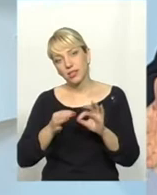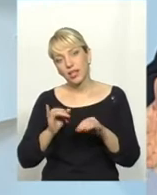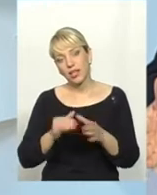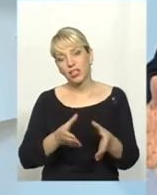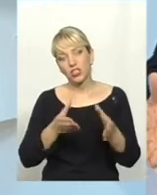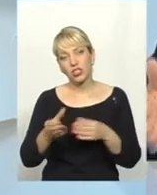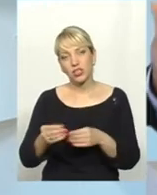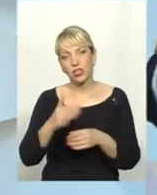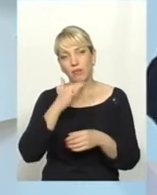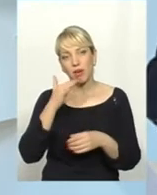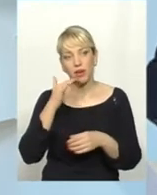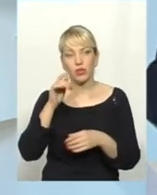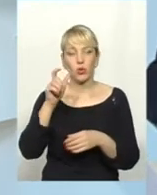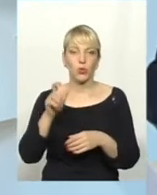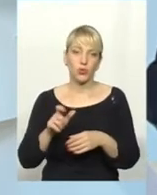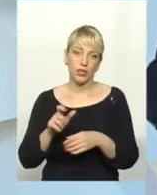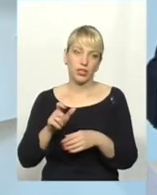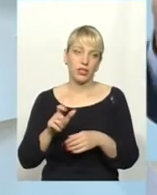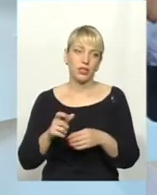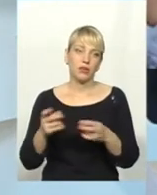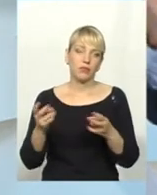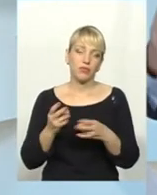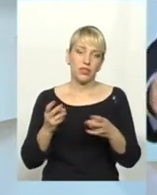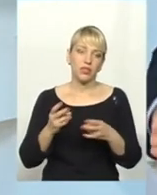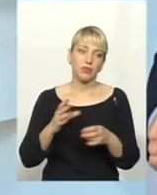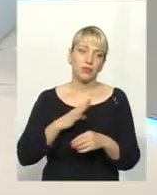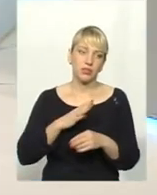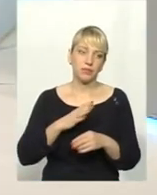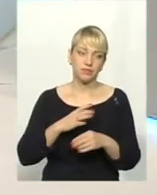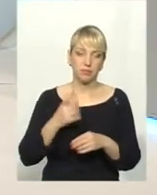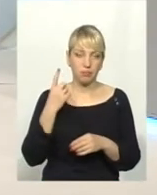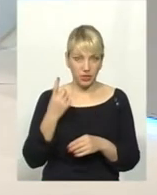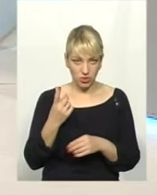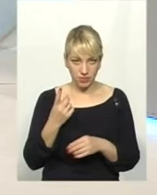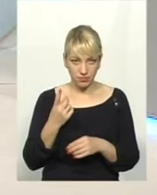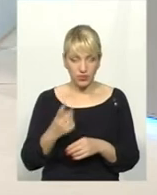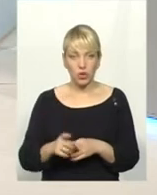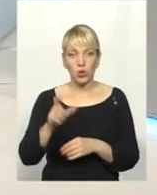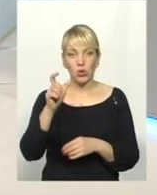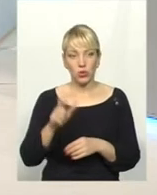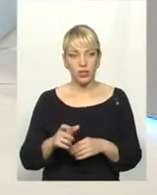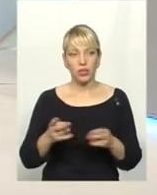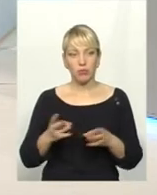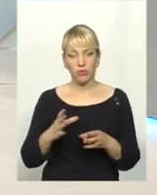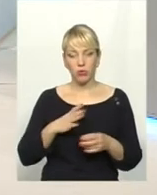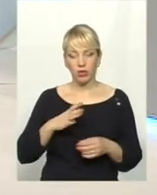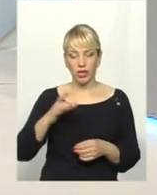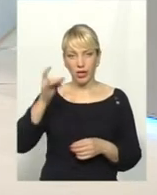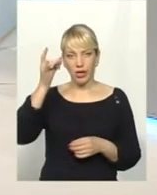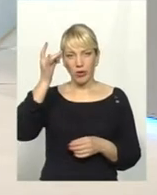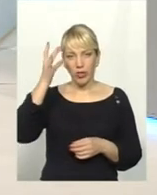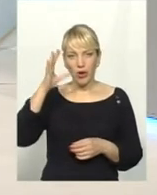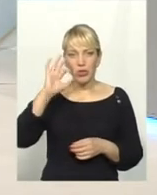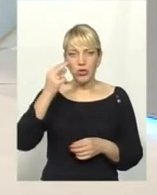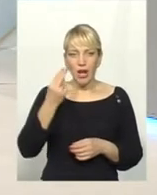сказали. Людина має бути... І фаховість лікаря, який в тому районі приймає нас. Людина має бути культурно, соціально